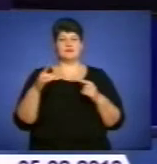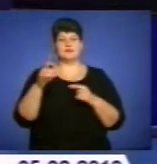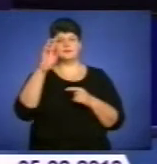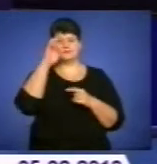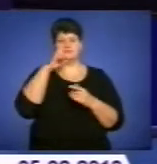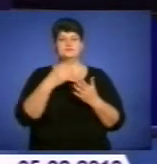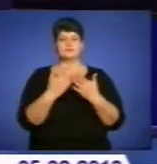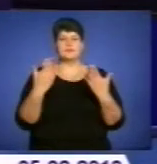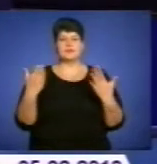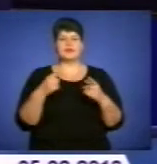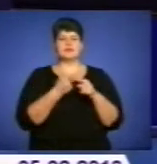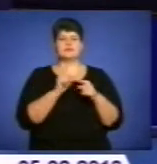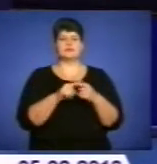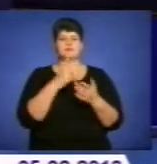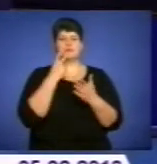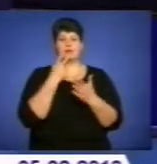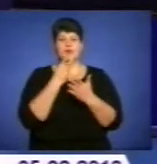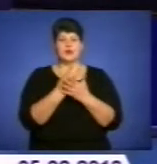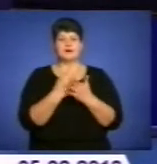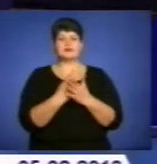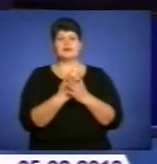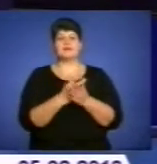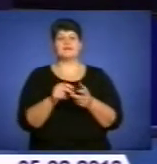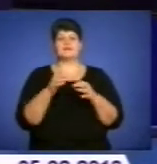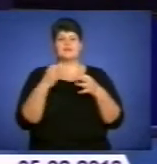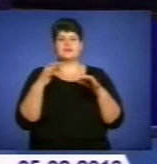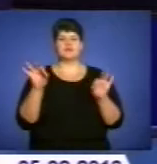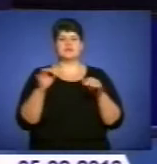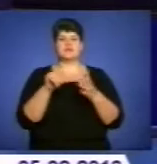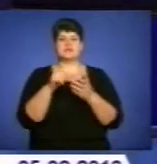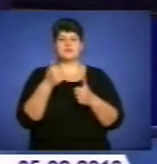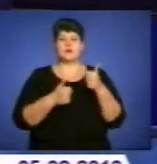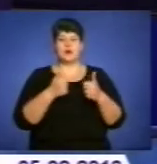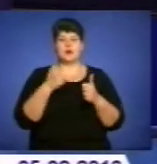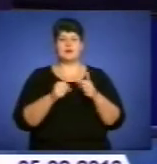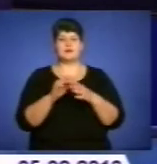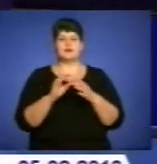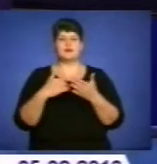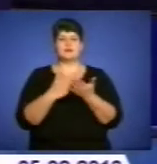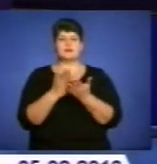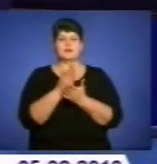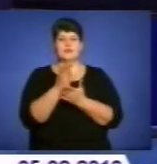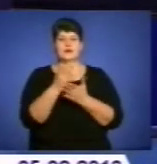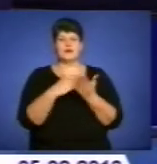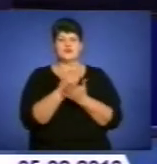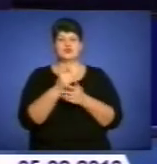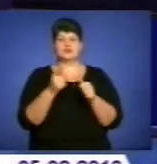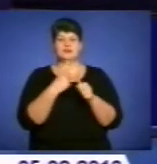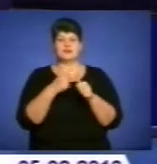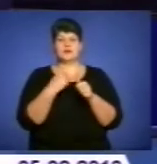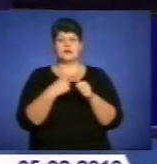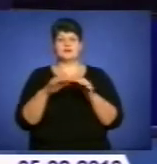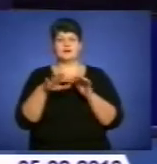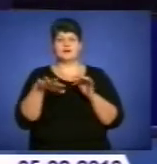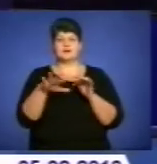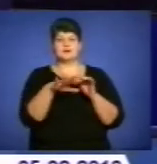показчики псевдонімів, прізвищ учасників визвольних змагань, географічних назв інституцій, а також списки авторів та друкованих